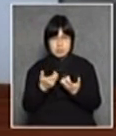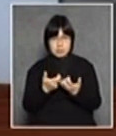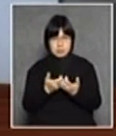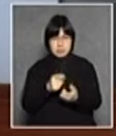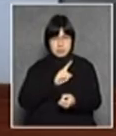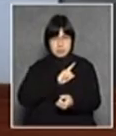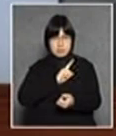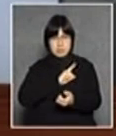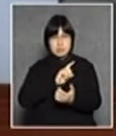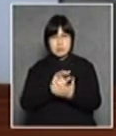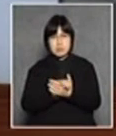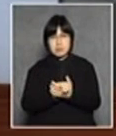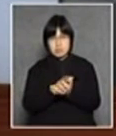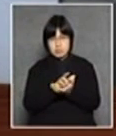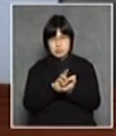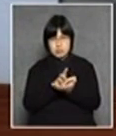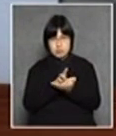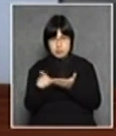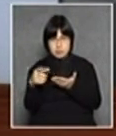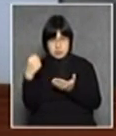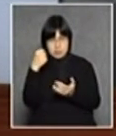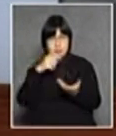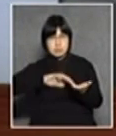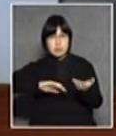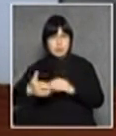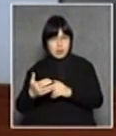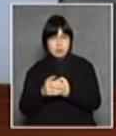身是跟專制是相反的